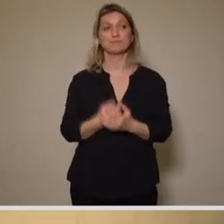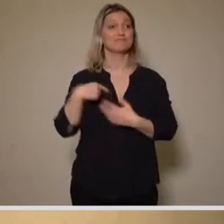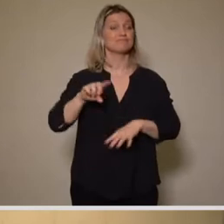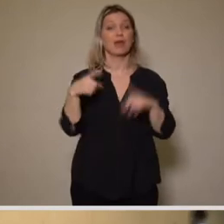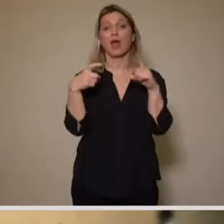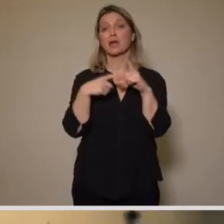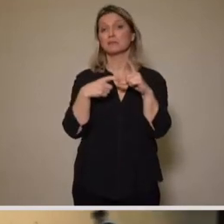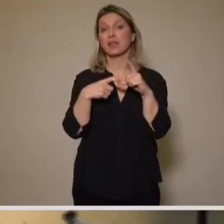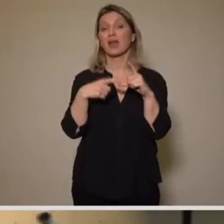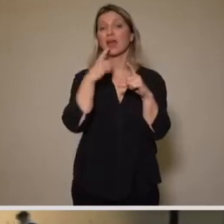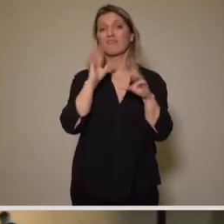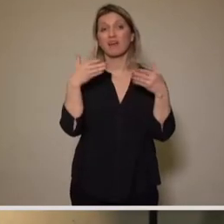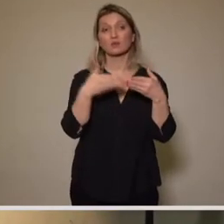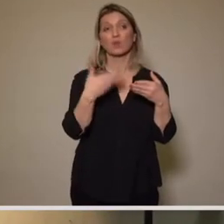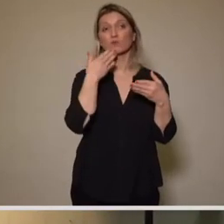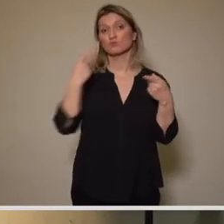Herr Engel. Bitte sehr.